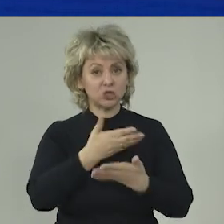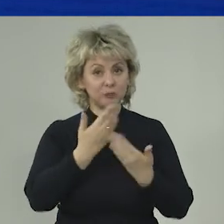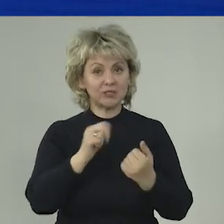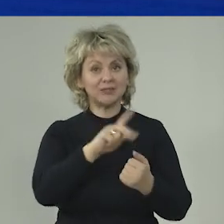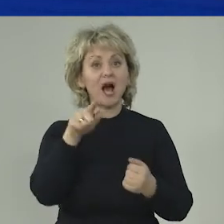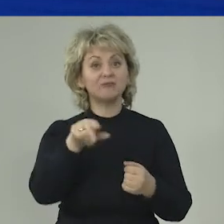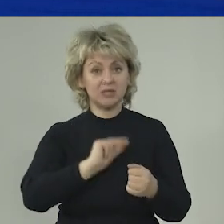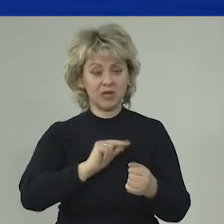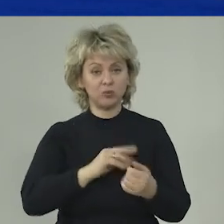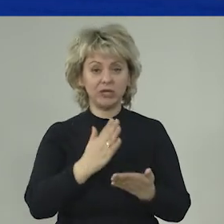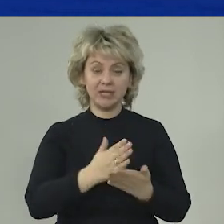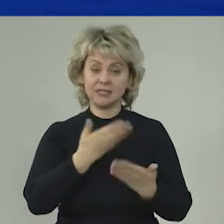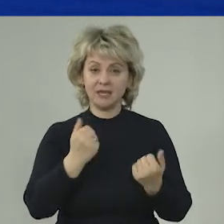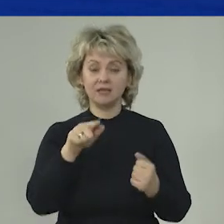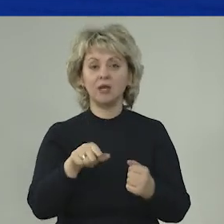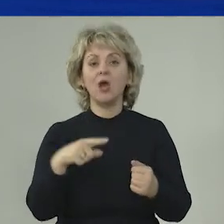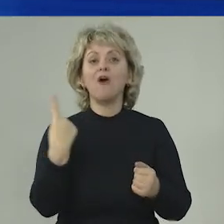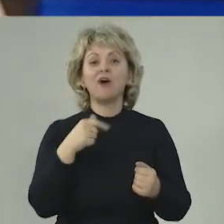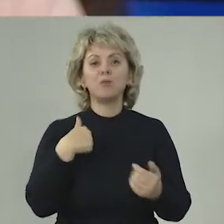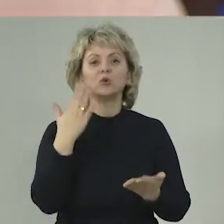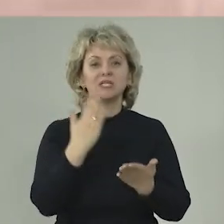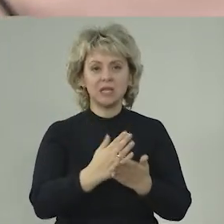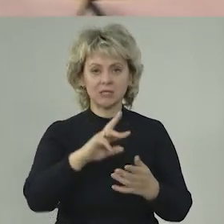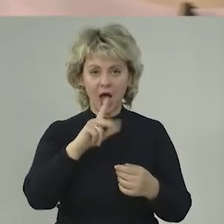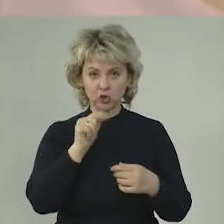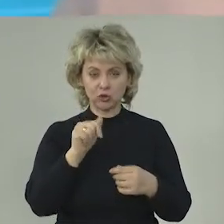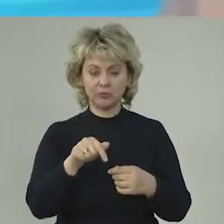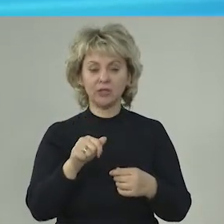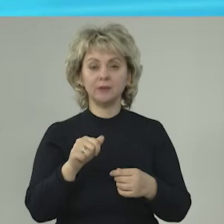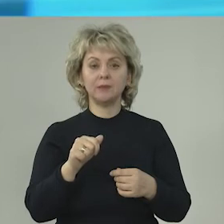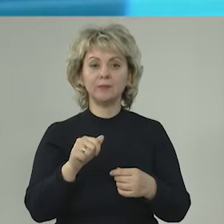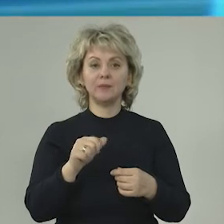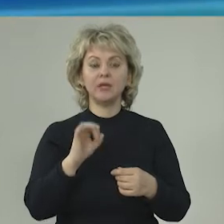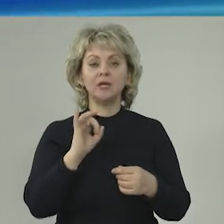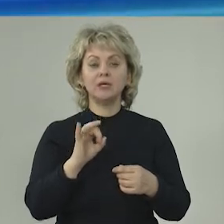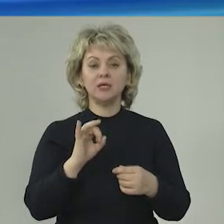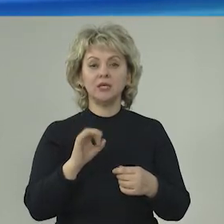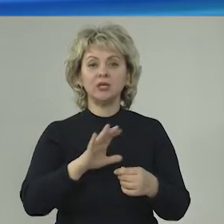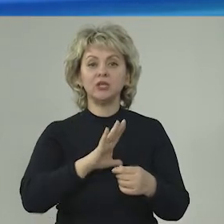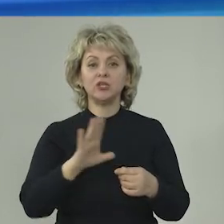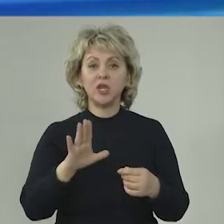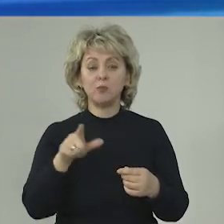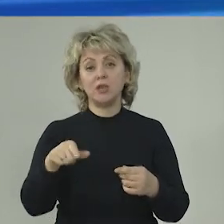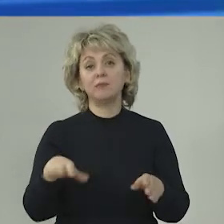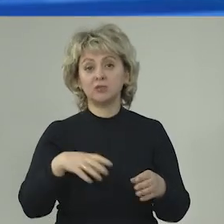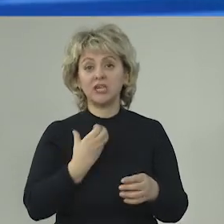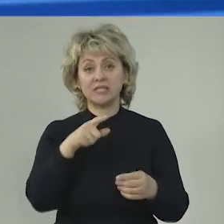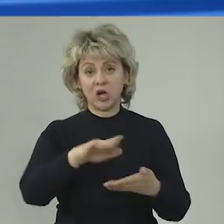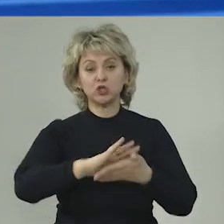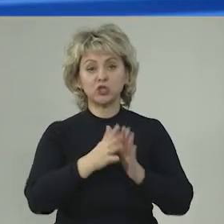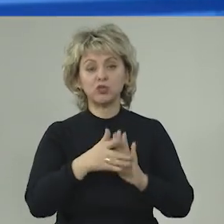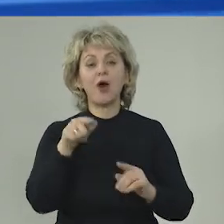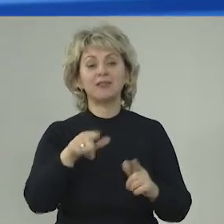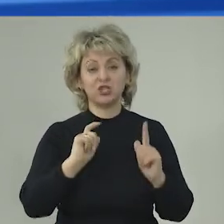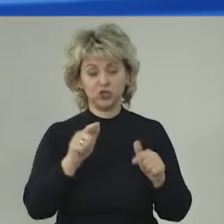ошибок нет. Как мы сработали? Ну, во-первых, у нас есть ошибки. И было критических ситуаций.